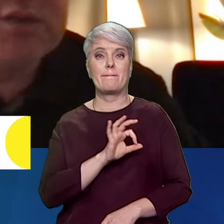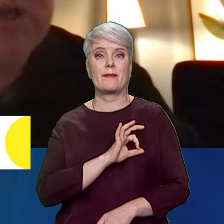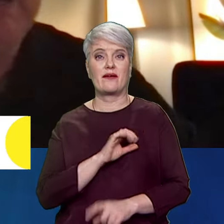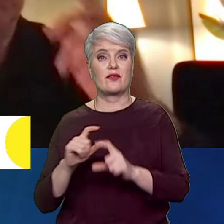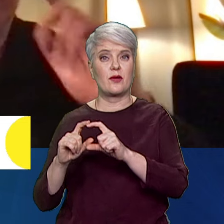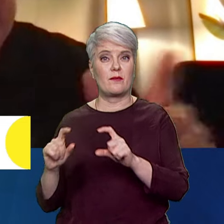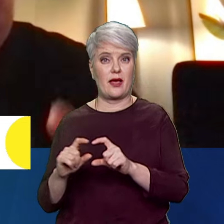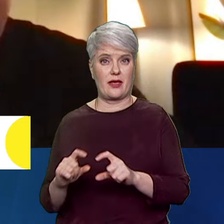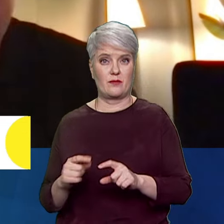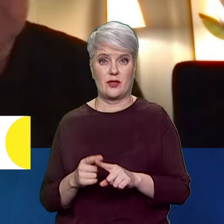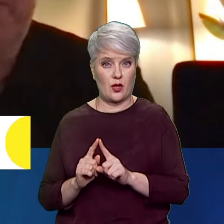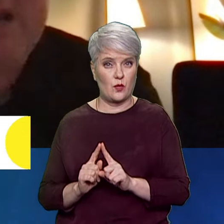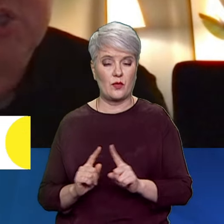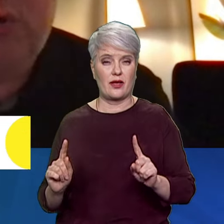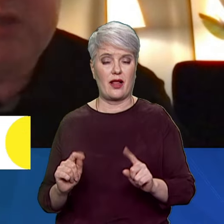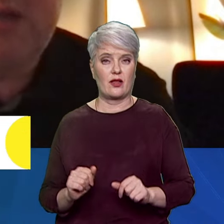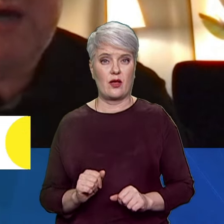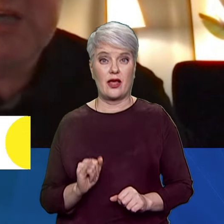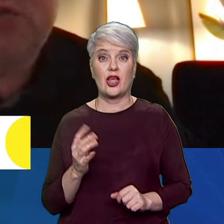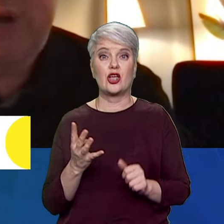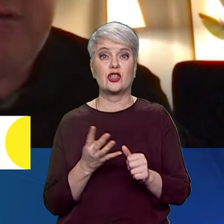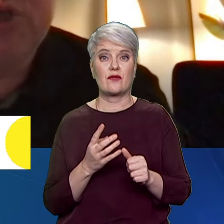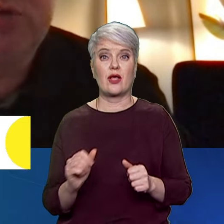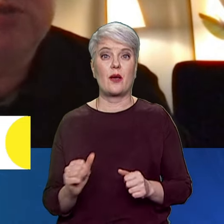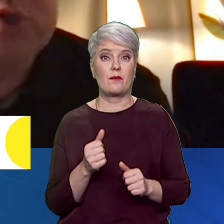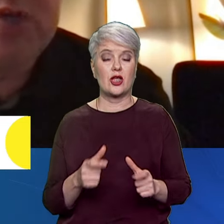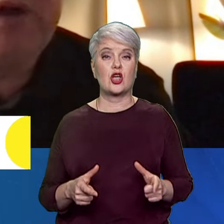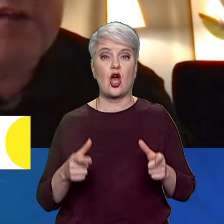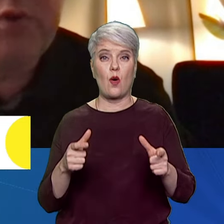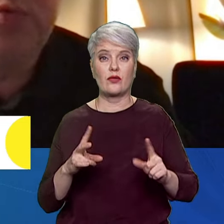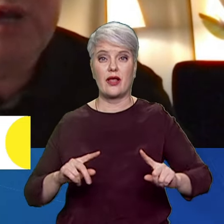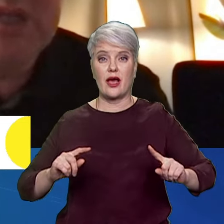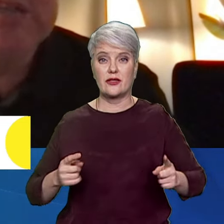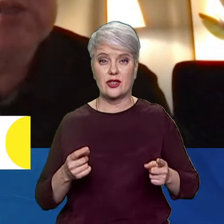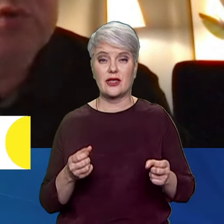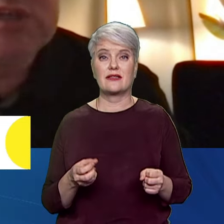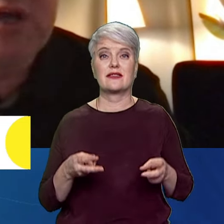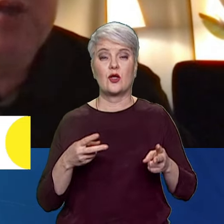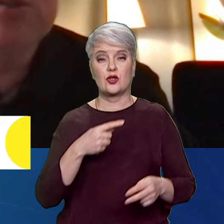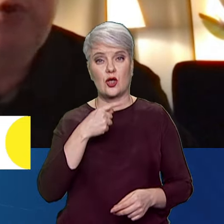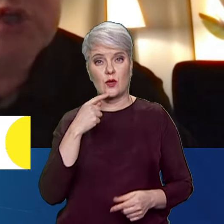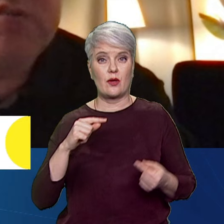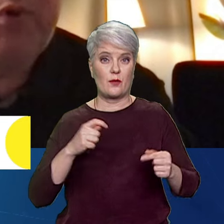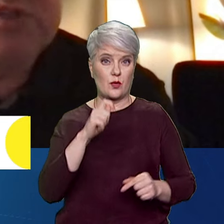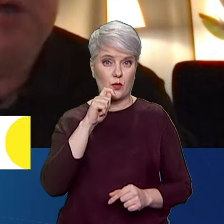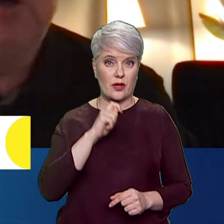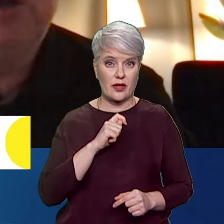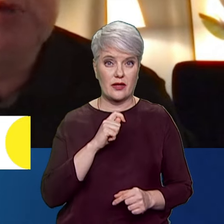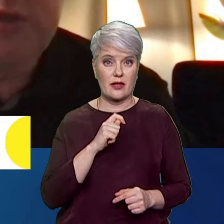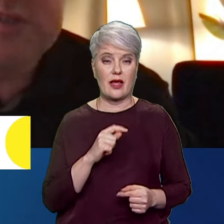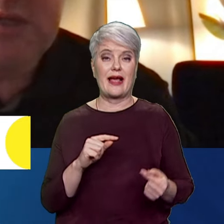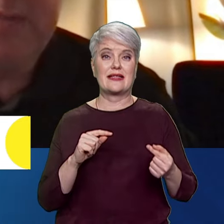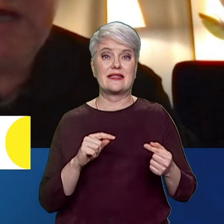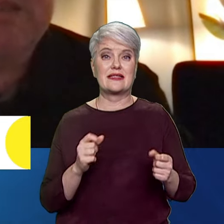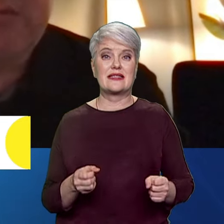світовій історії. І четверте – це перші ордери на арешт у справах щодо злочинів РФ проти України, які стосуються злочинів проти